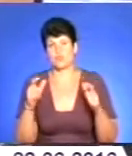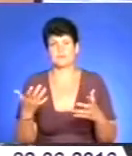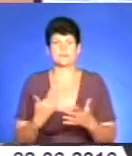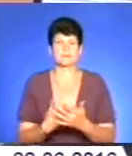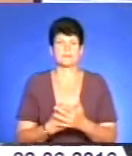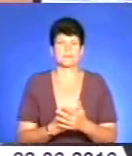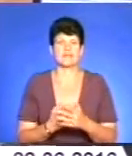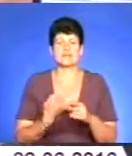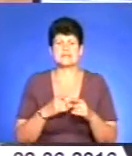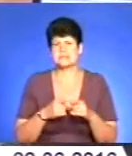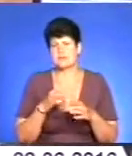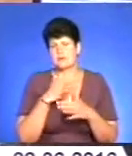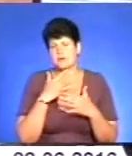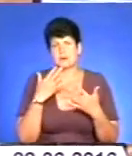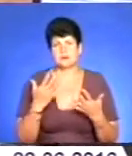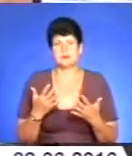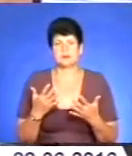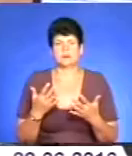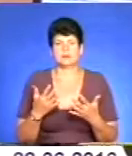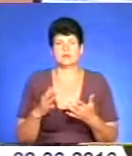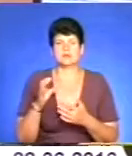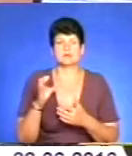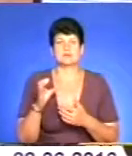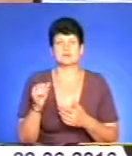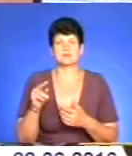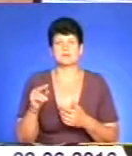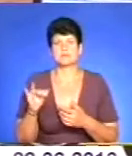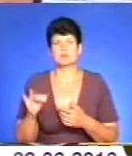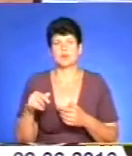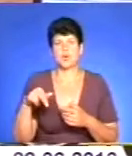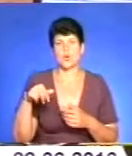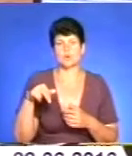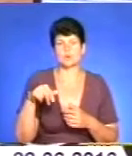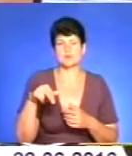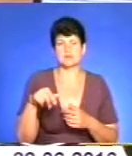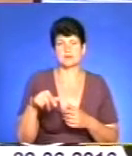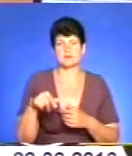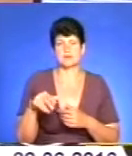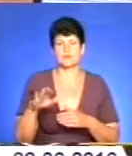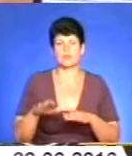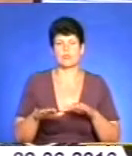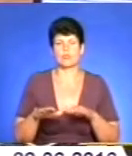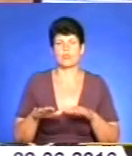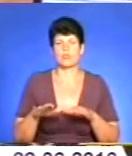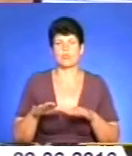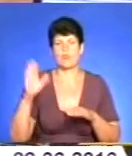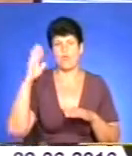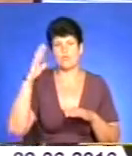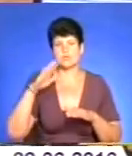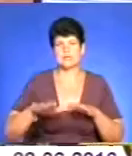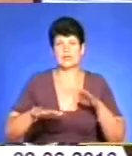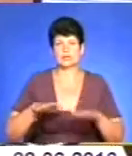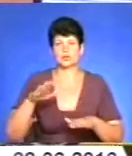Це досить багато такі, як сапи, ходіння по воді на дошках, як